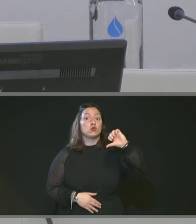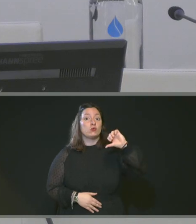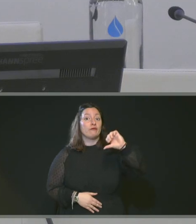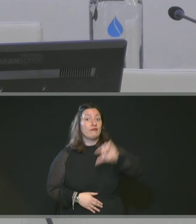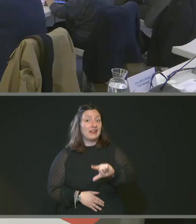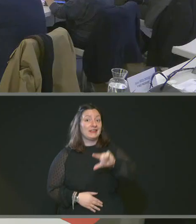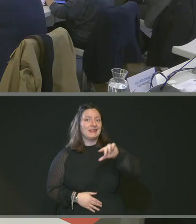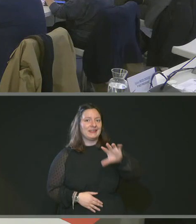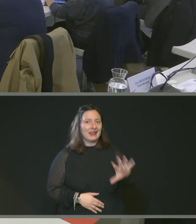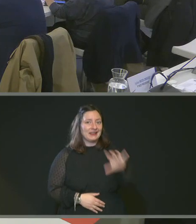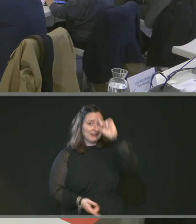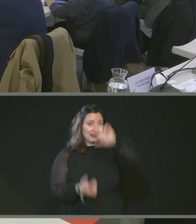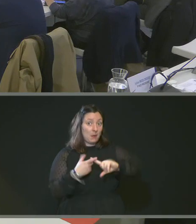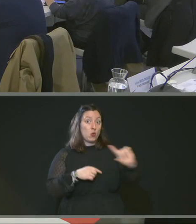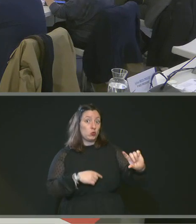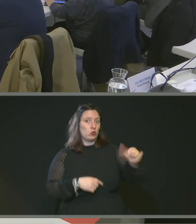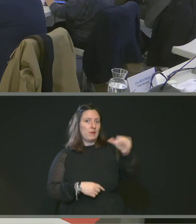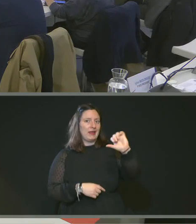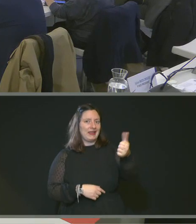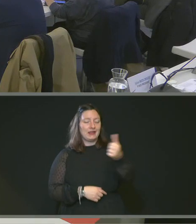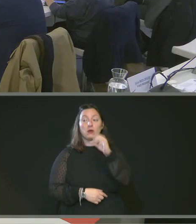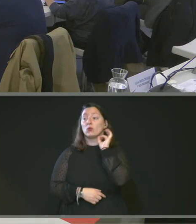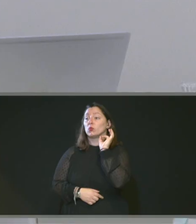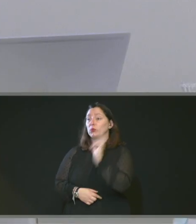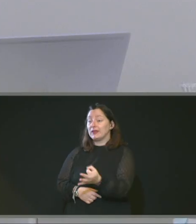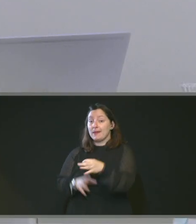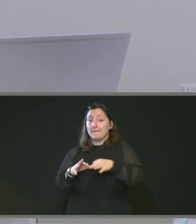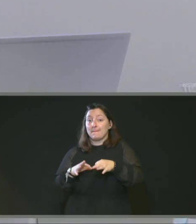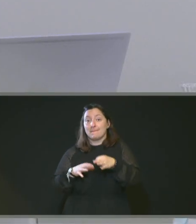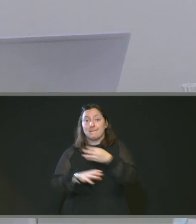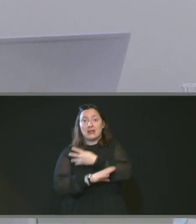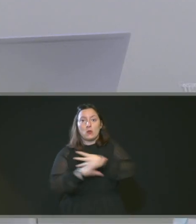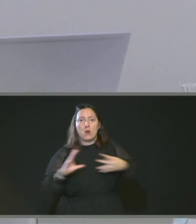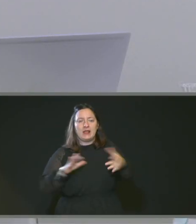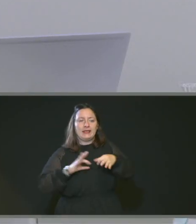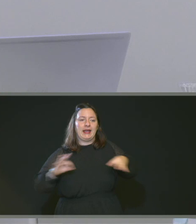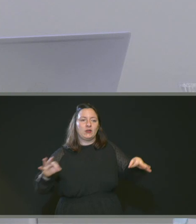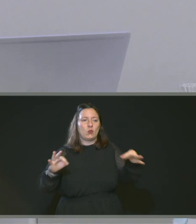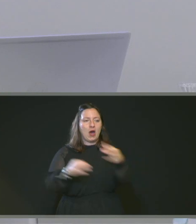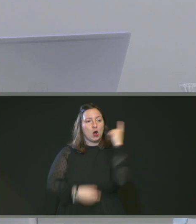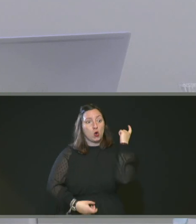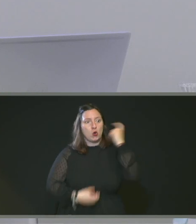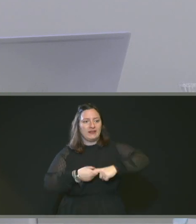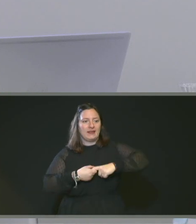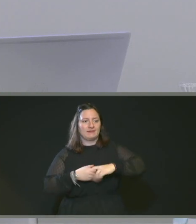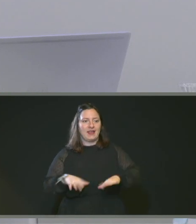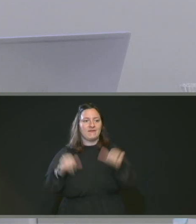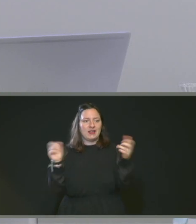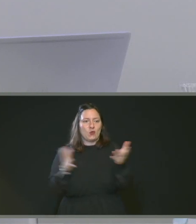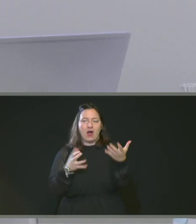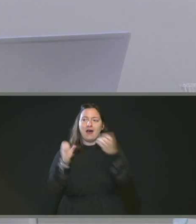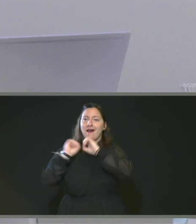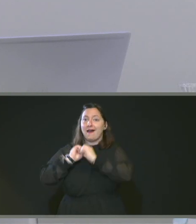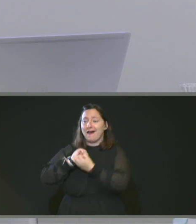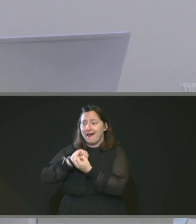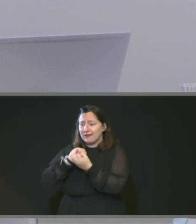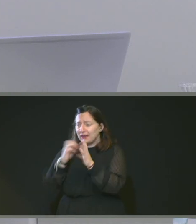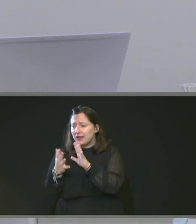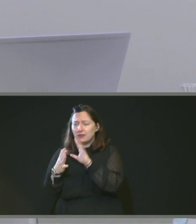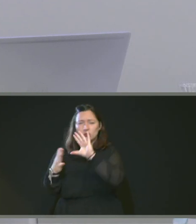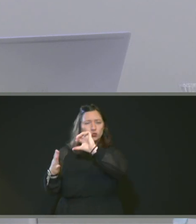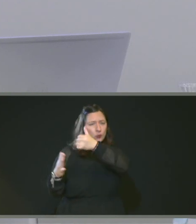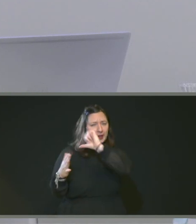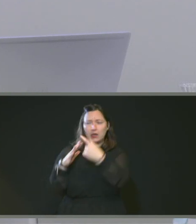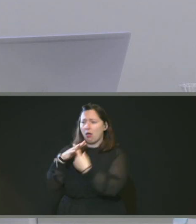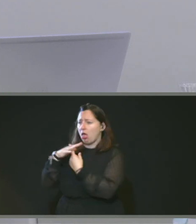25. Oui, la métropole, un territoire connecté. Donc, la métropole lutte contre la e-exclusion afin d'accompagner les communes dans la